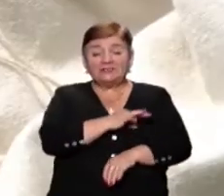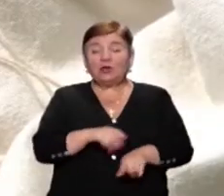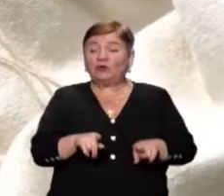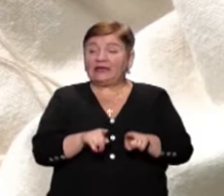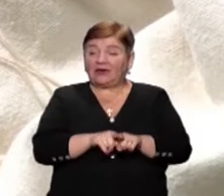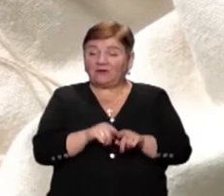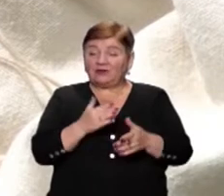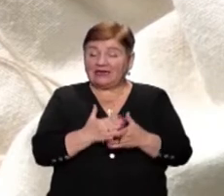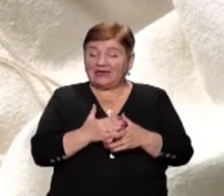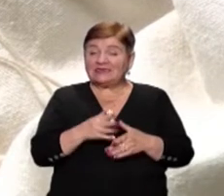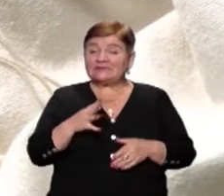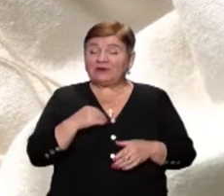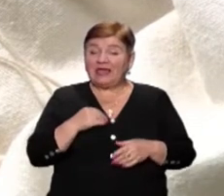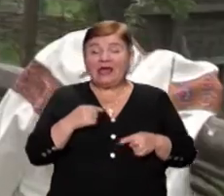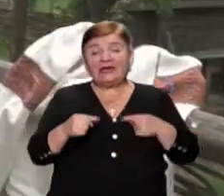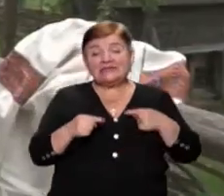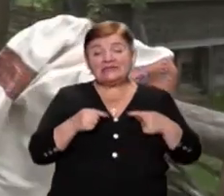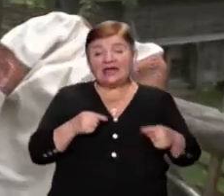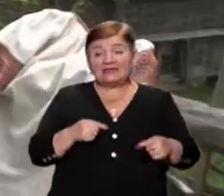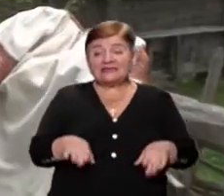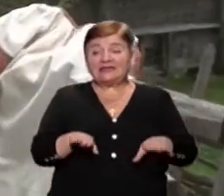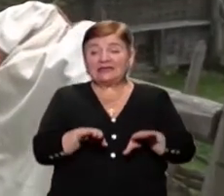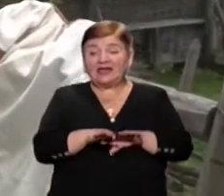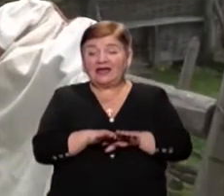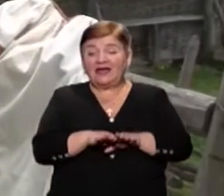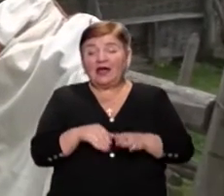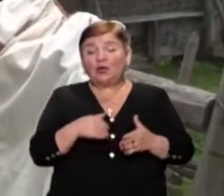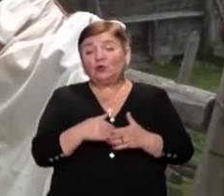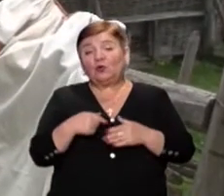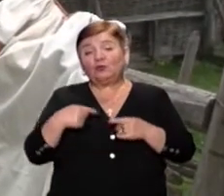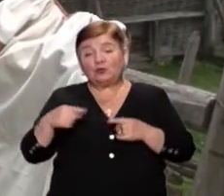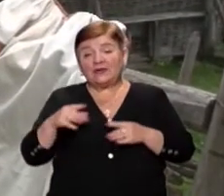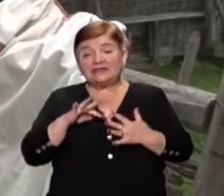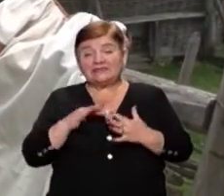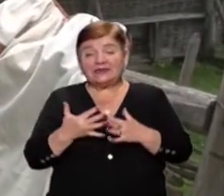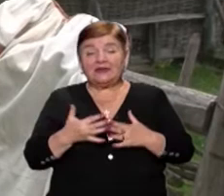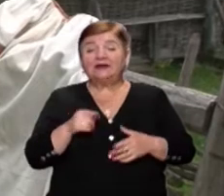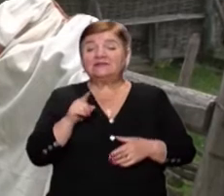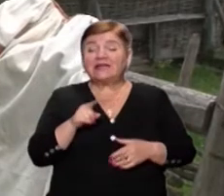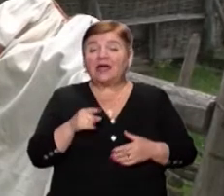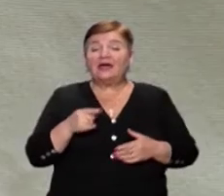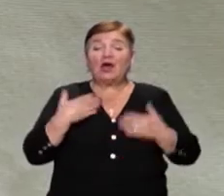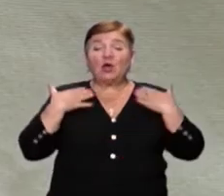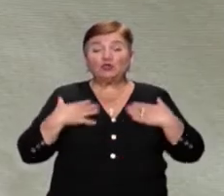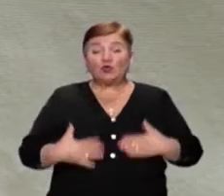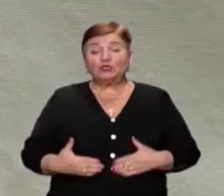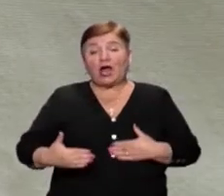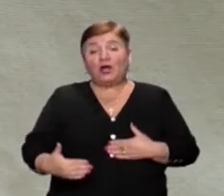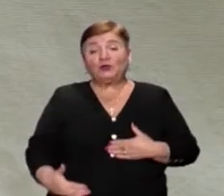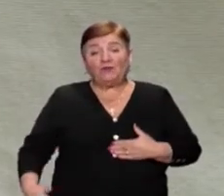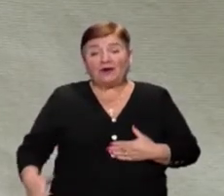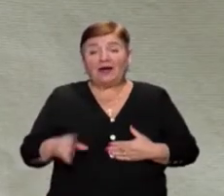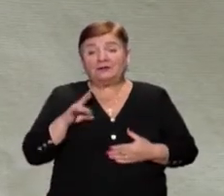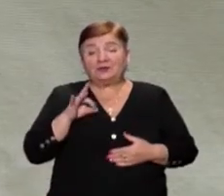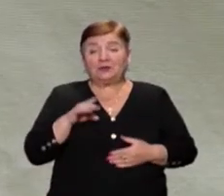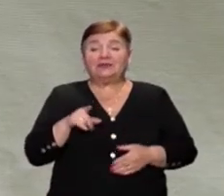вишиванок. Дещо різняться вони в крові від, скажімо, тих же долинянських сіл. Хоч сорочка і довга, але характерною особливостю